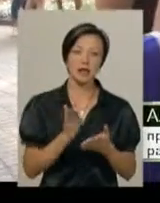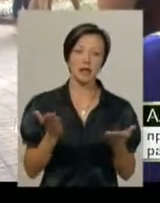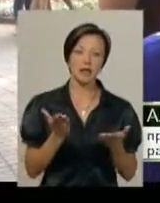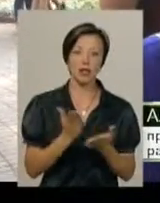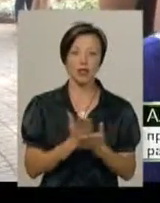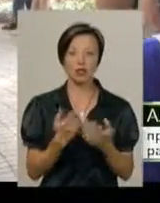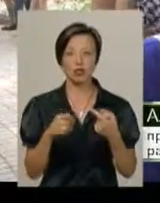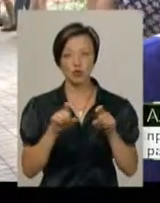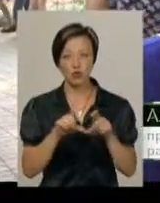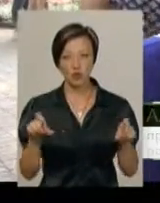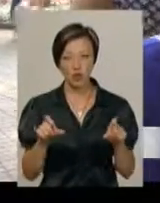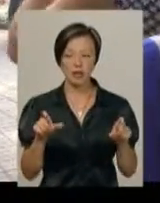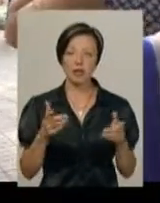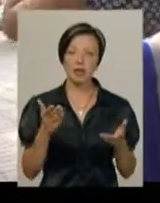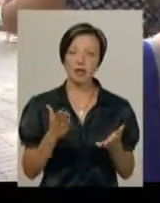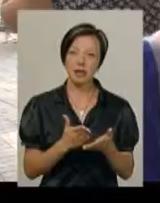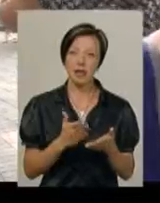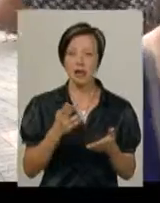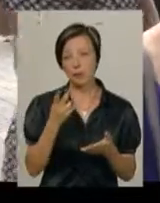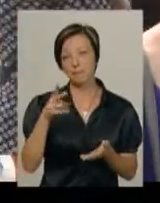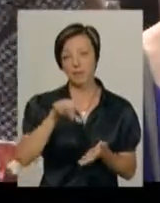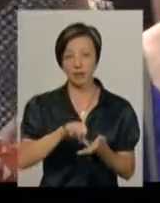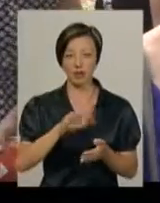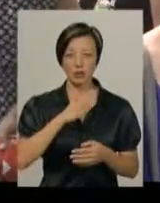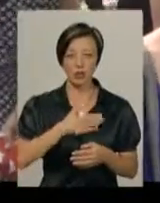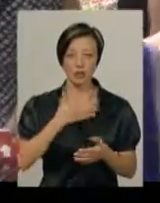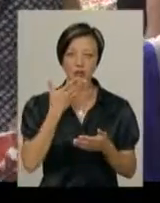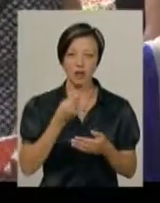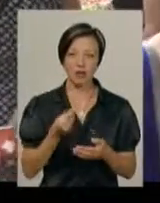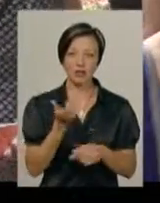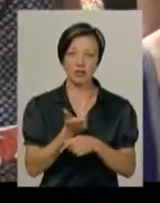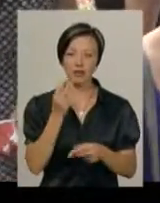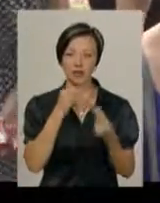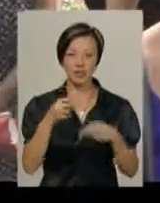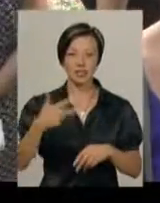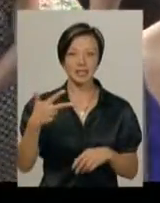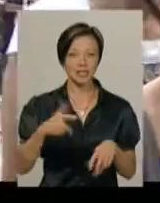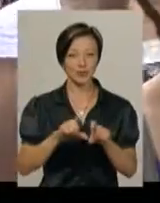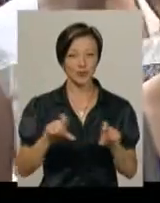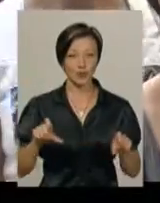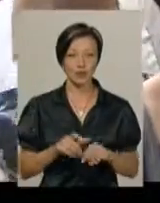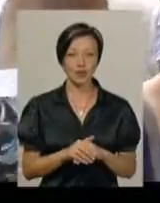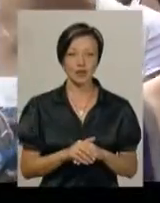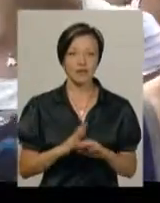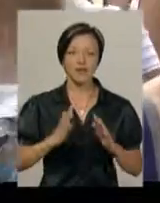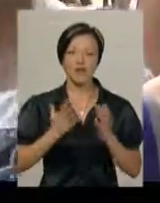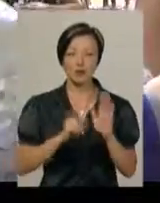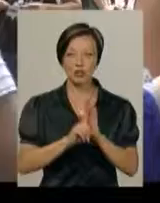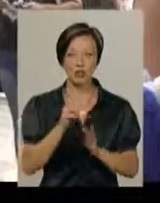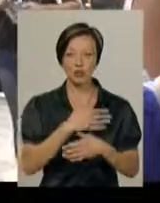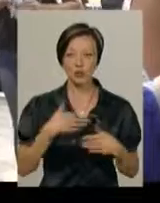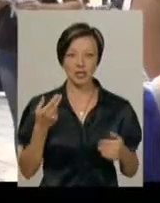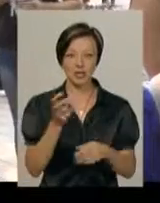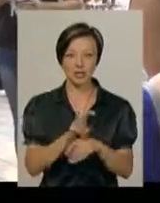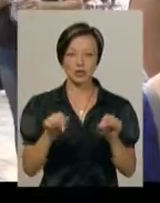є інші школи, які є інші заклади і представити нашу гарну, найкращу 30 школу. Вони в заході, спочатку вони не хотіли